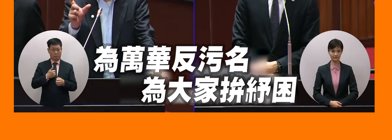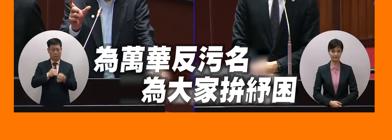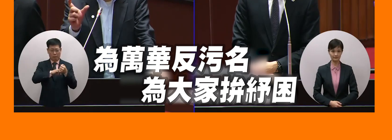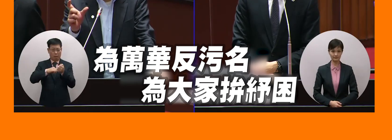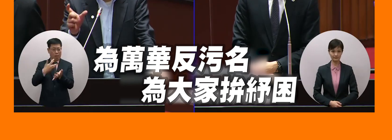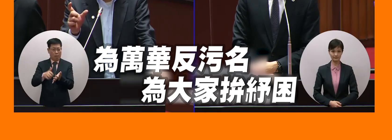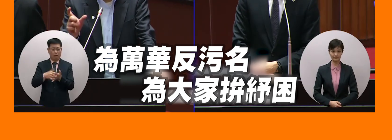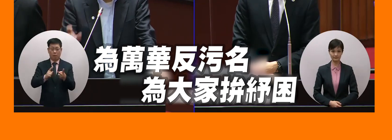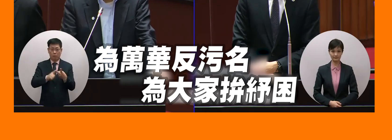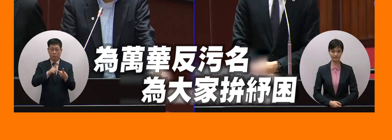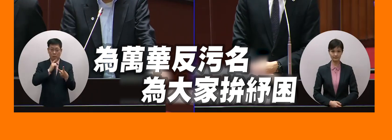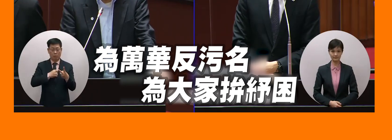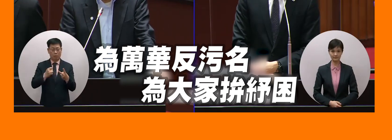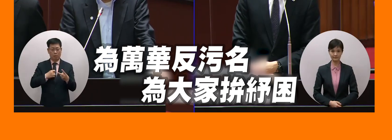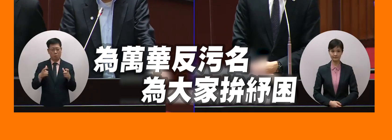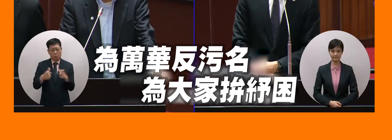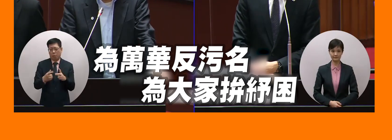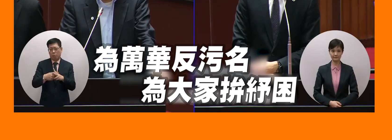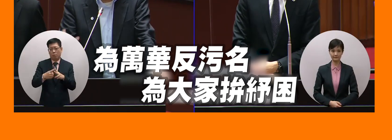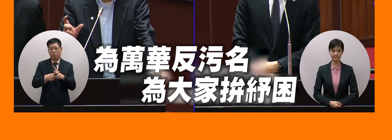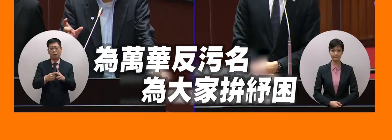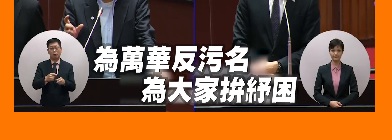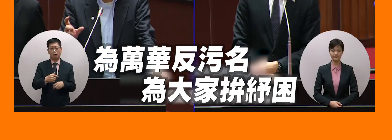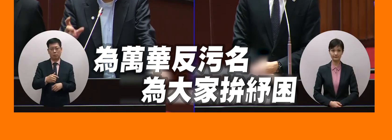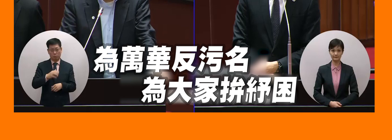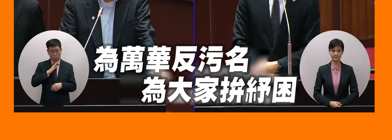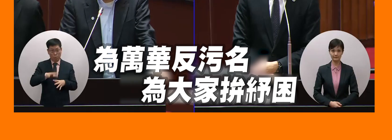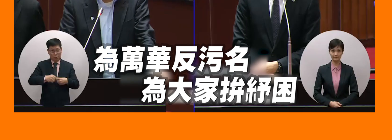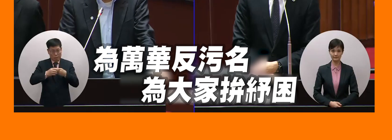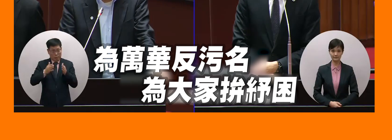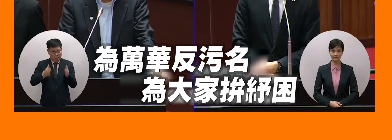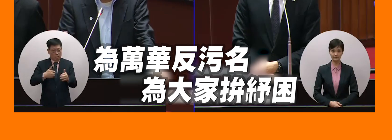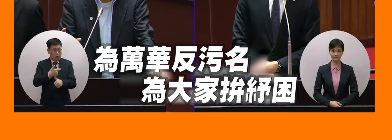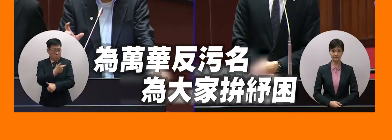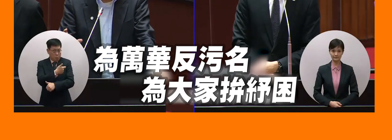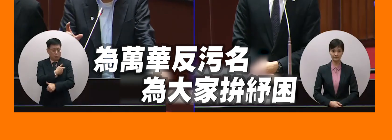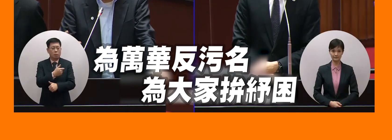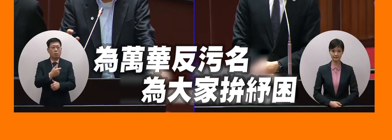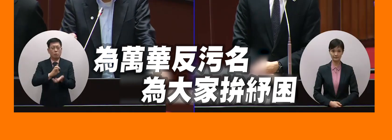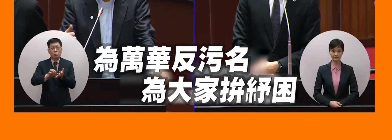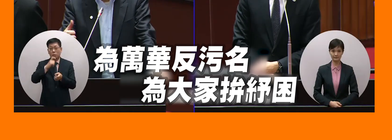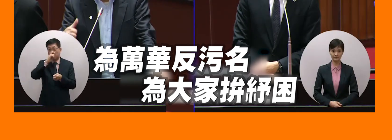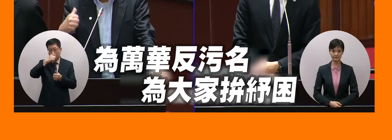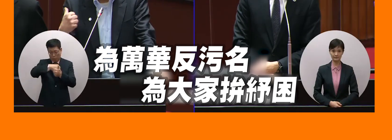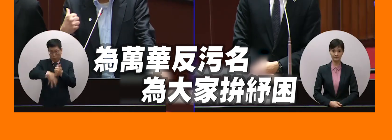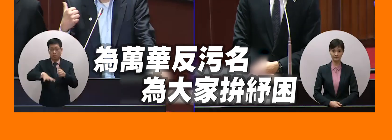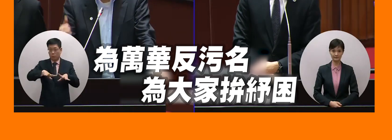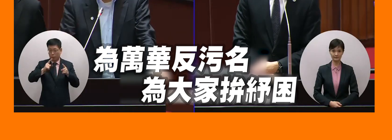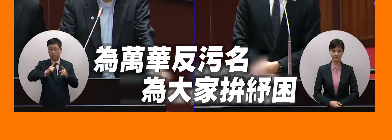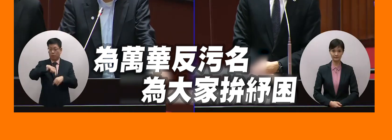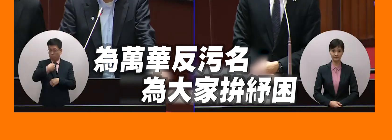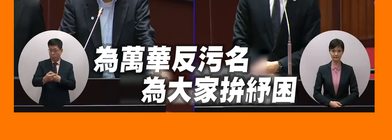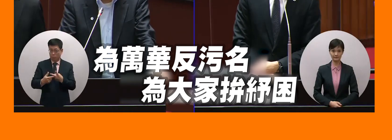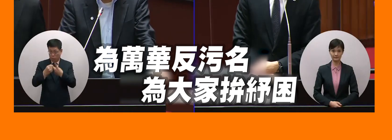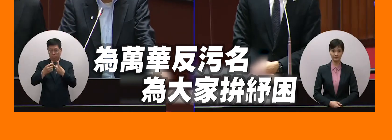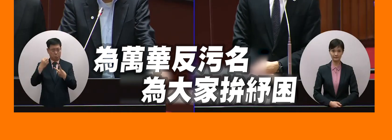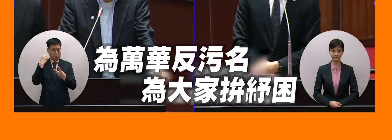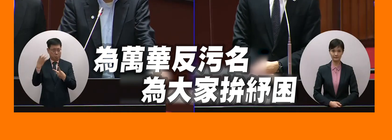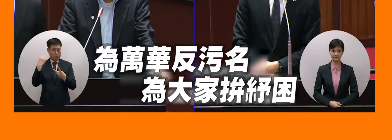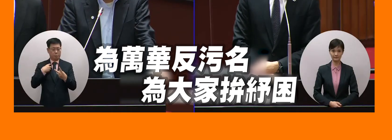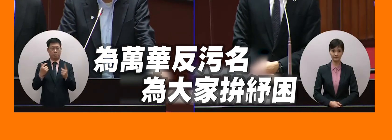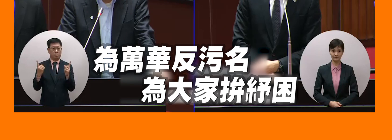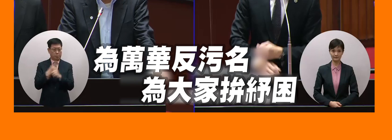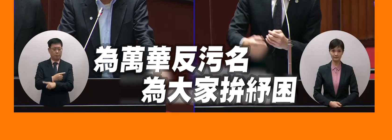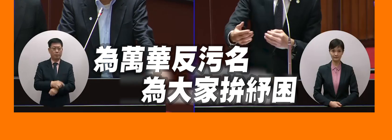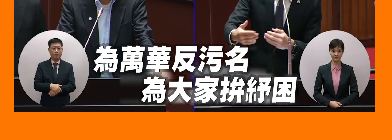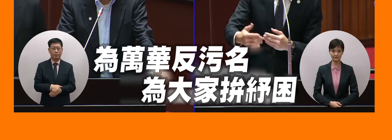有住的人的環圍憂憾所以這第一期在住的時候還是用本來的系統後來開始就要用新的系